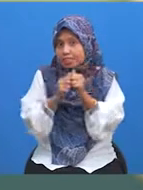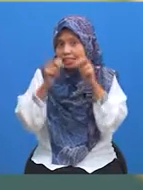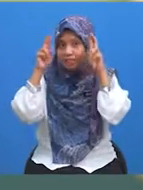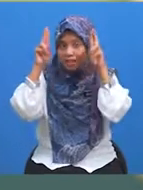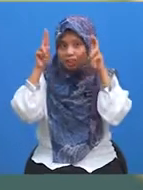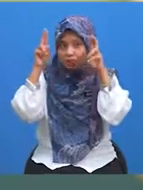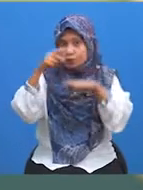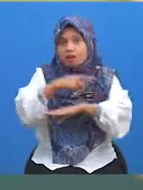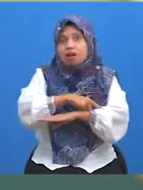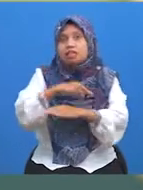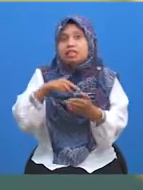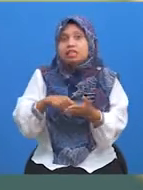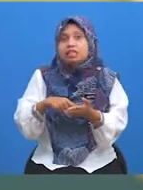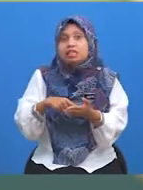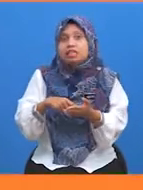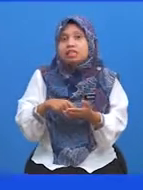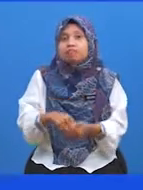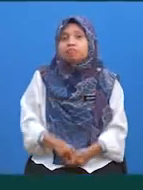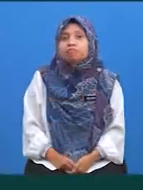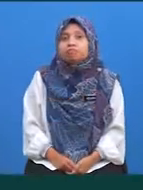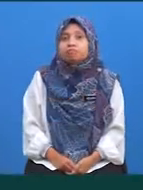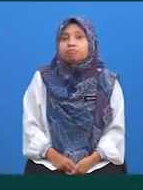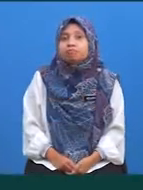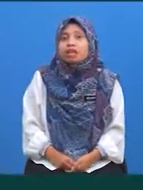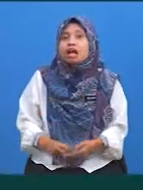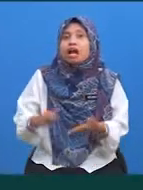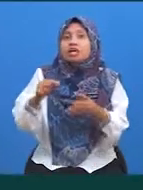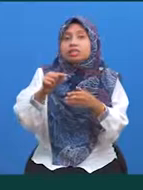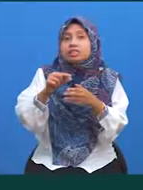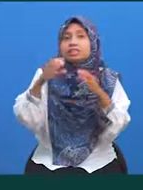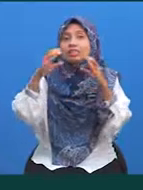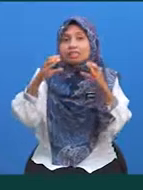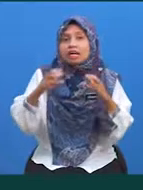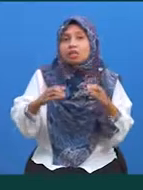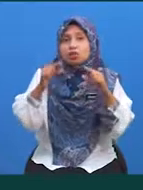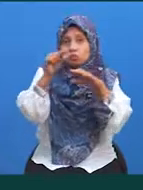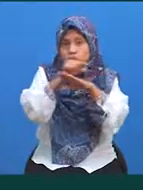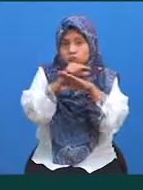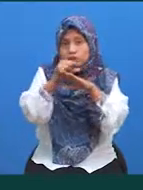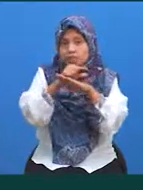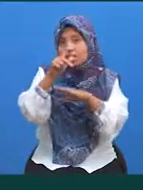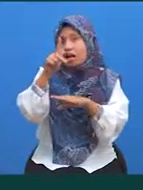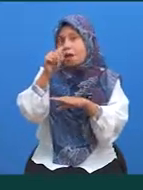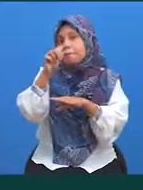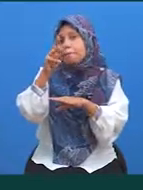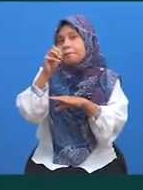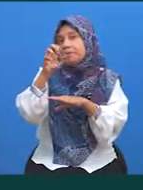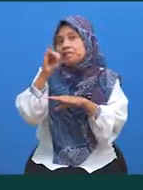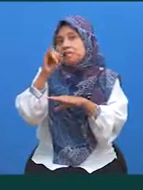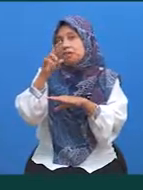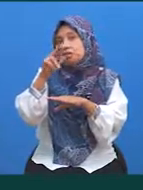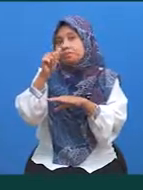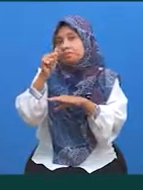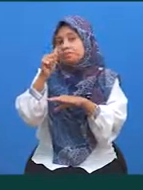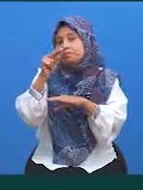kita hari ini Iaitu aplikasi kamiran tentu Mari kita lihat